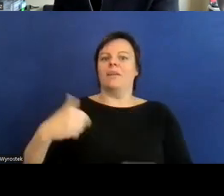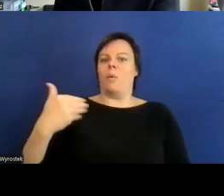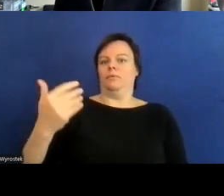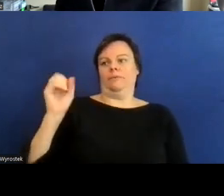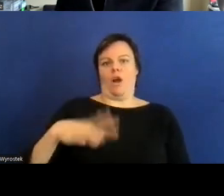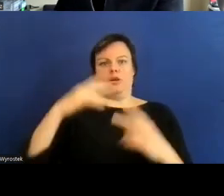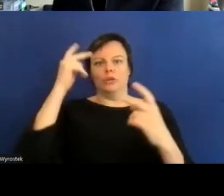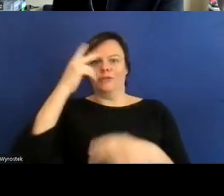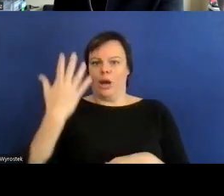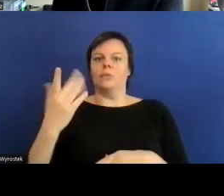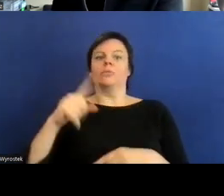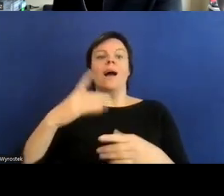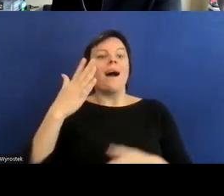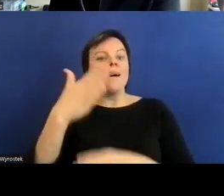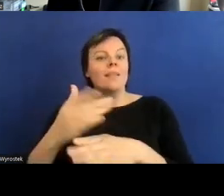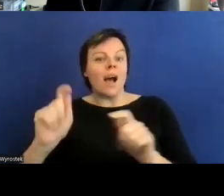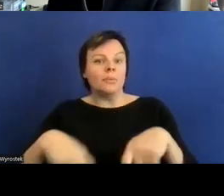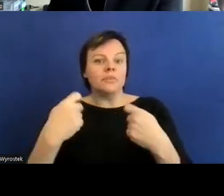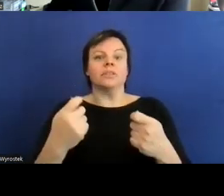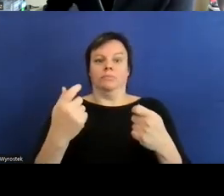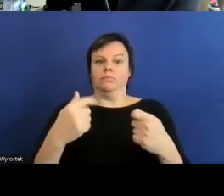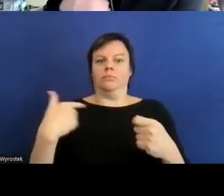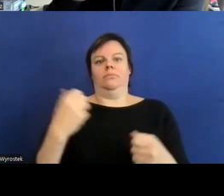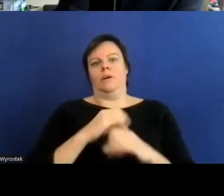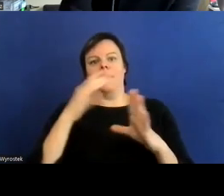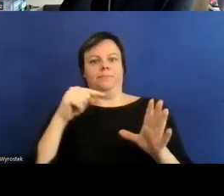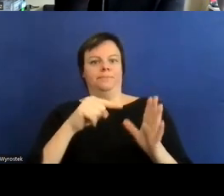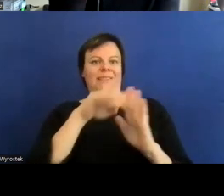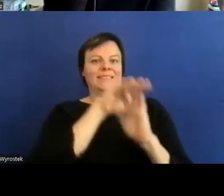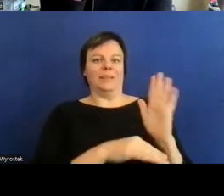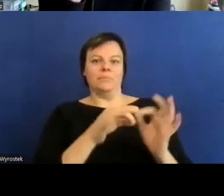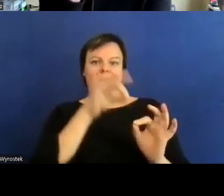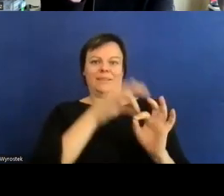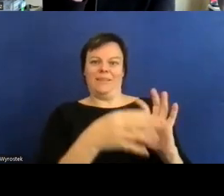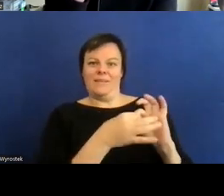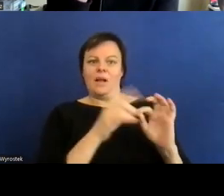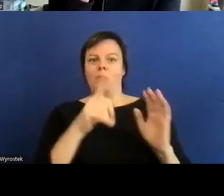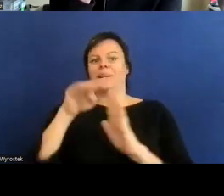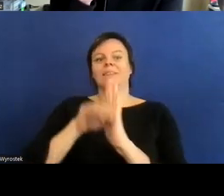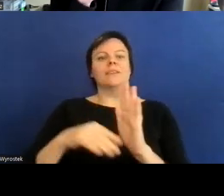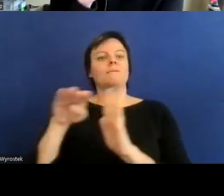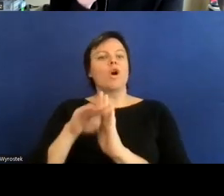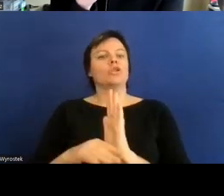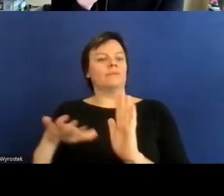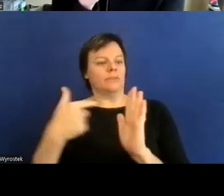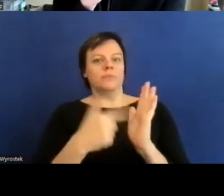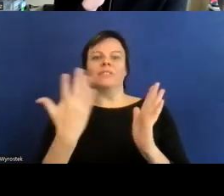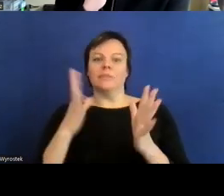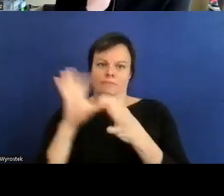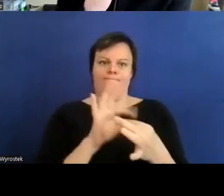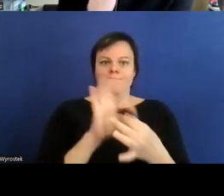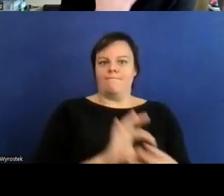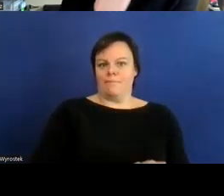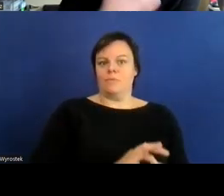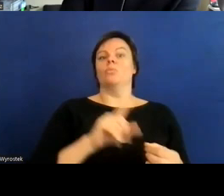und ihnen dann für rede und antwort zur verfügung stehen gut vielleicht zunächst erst einmal die frage